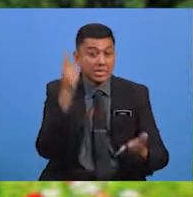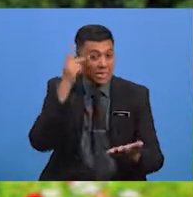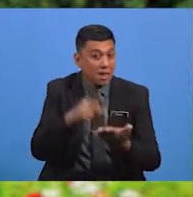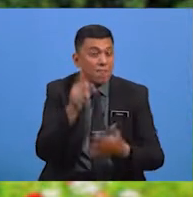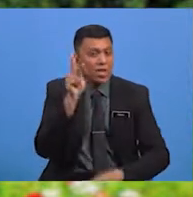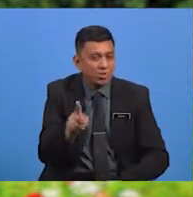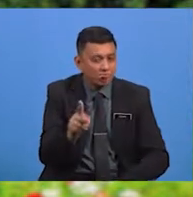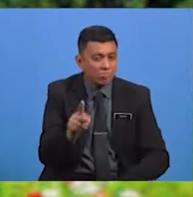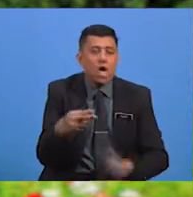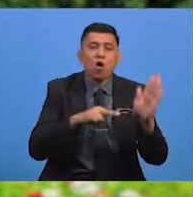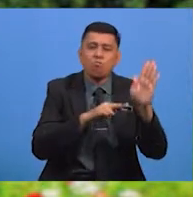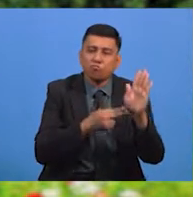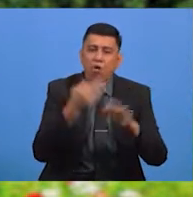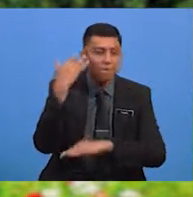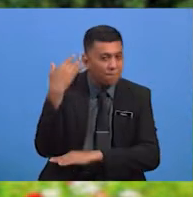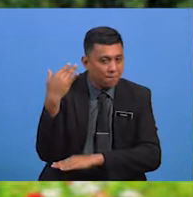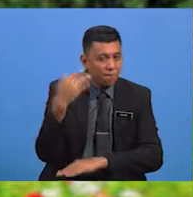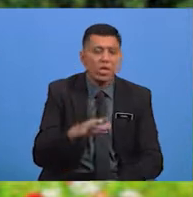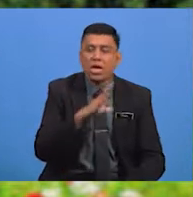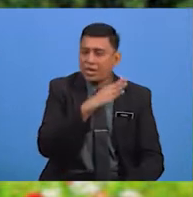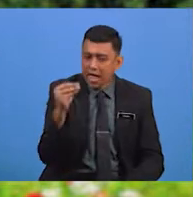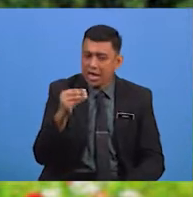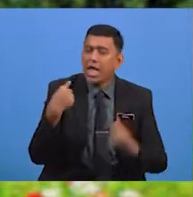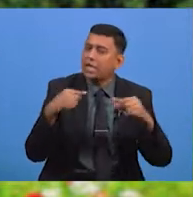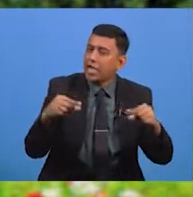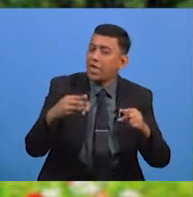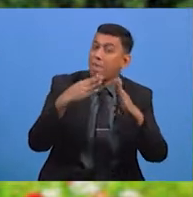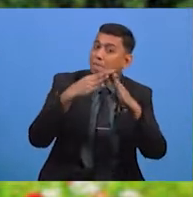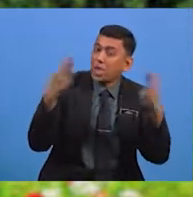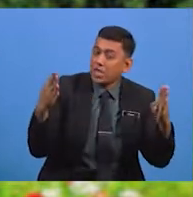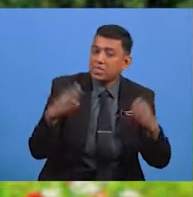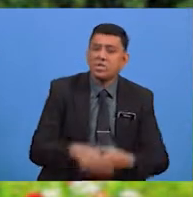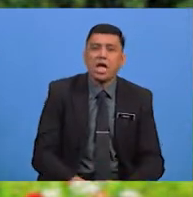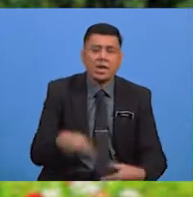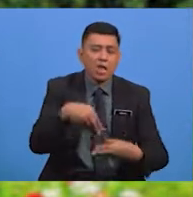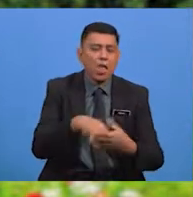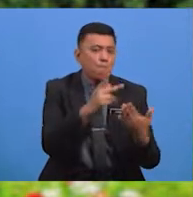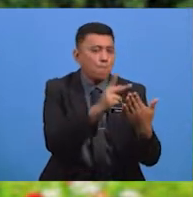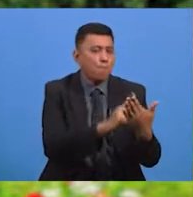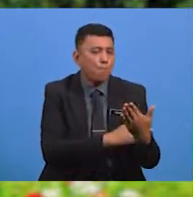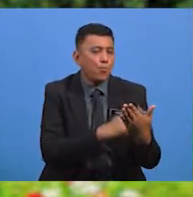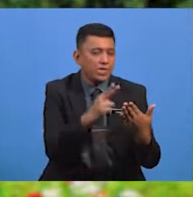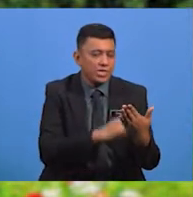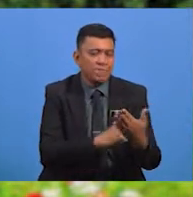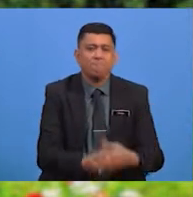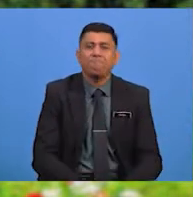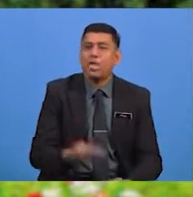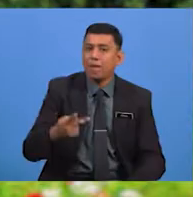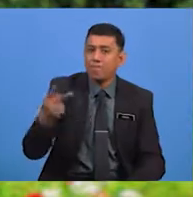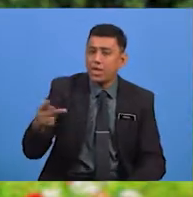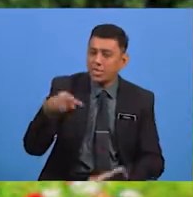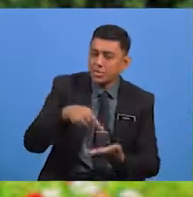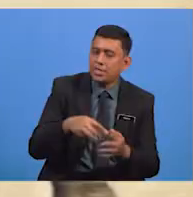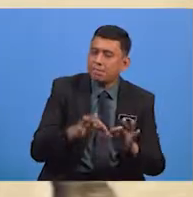Mengenalpasti Unsur Bunyi Dan Gaya Bahasa Dalam Sesebuah Puisi Perkara Ini